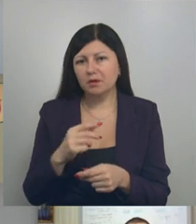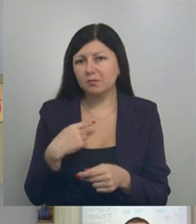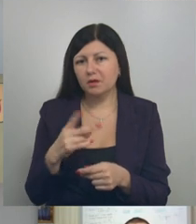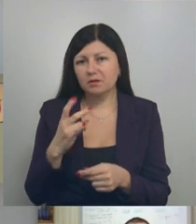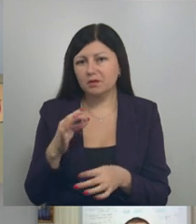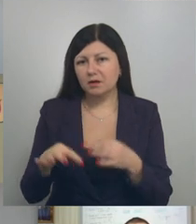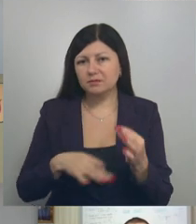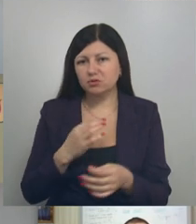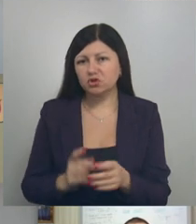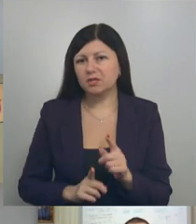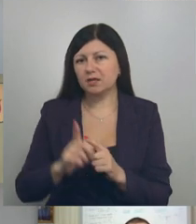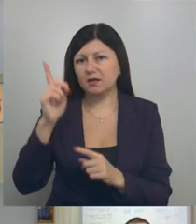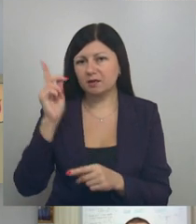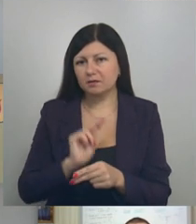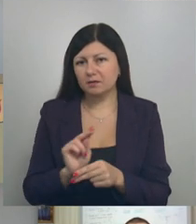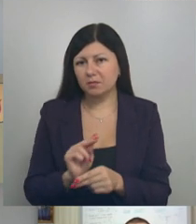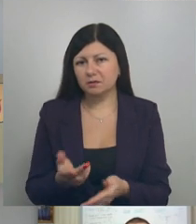ракеты ремонтируете.